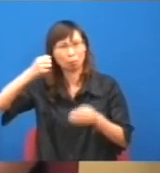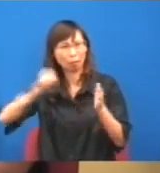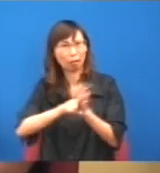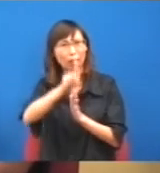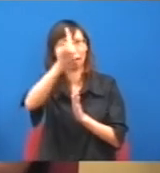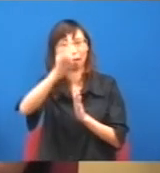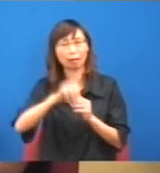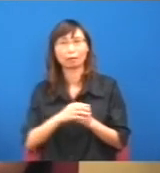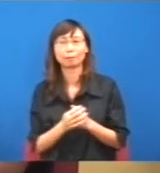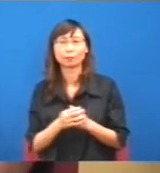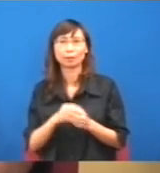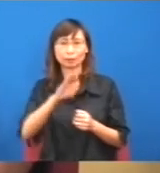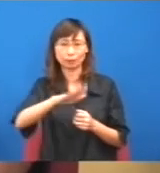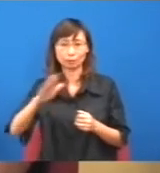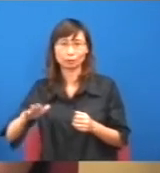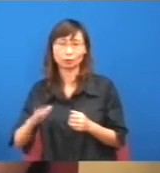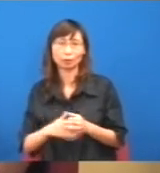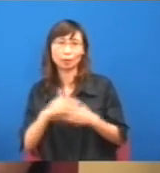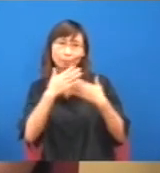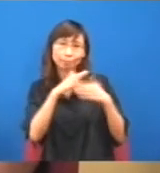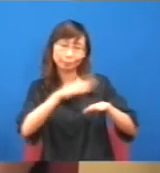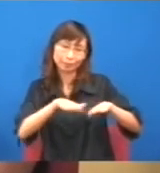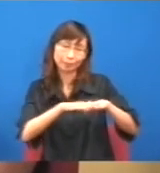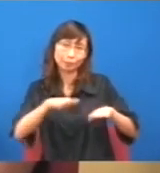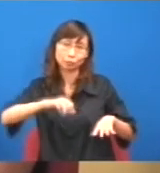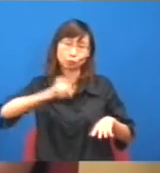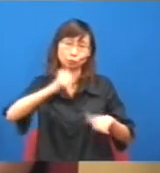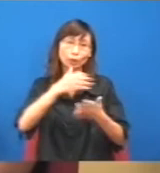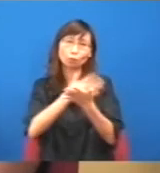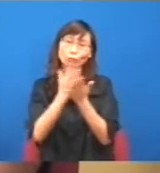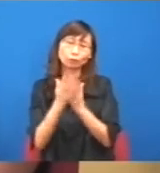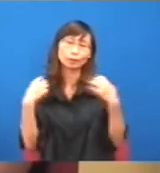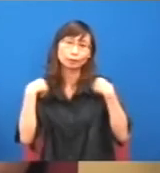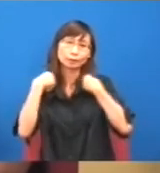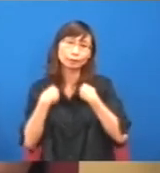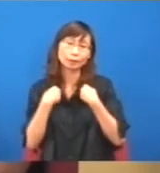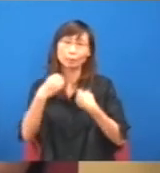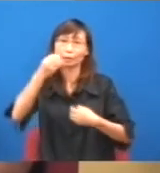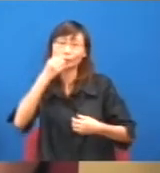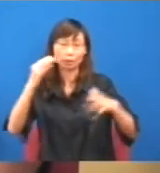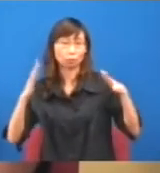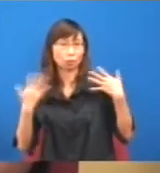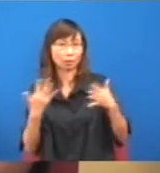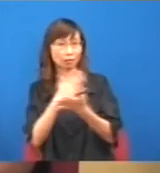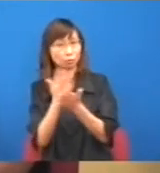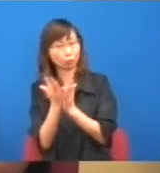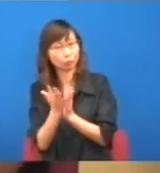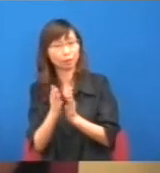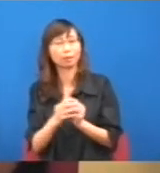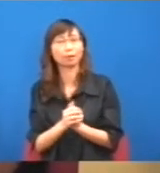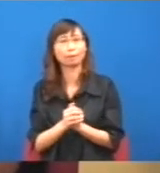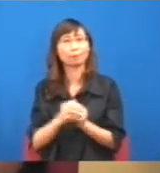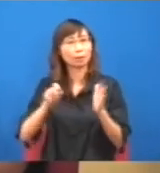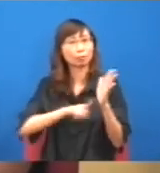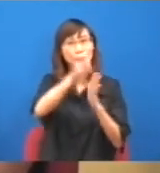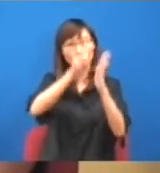可能某一些,譬如小朋友,BB日常的消費,都因為一些,愛力不能控制因素,譬如大家知道,可能就是國內的朋友來香港